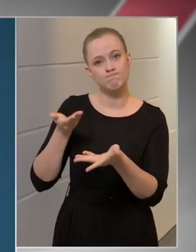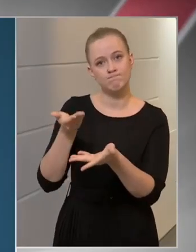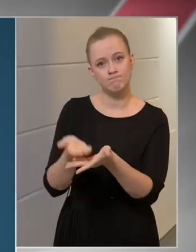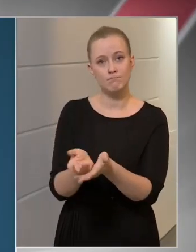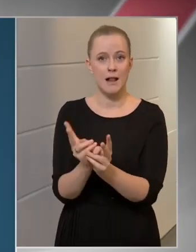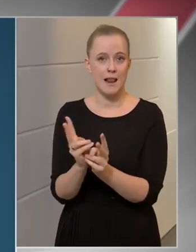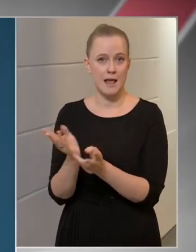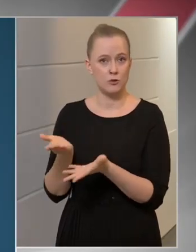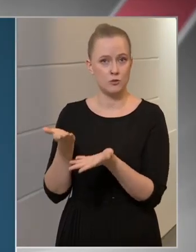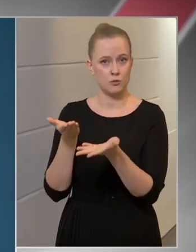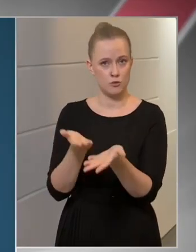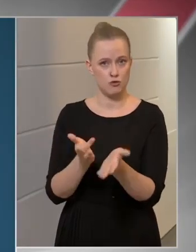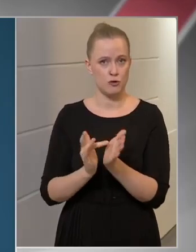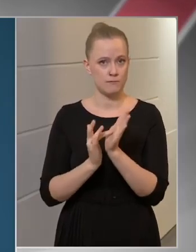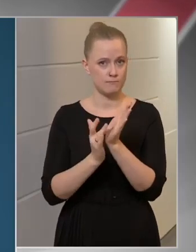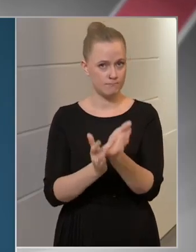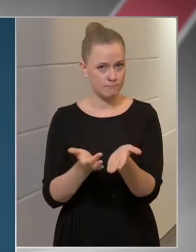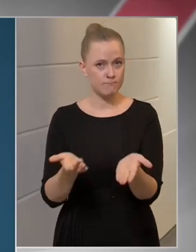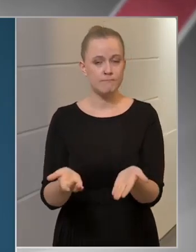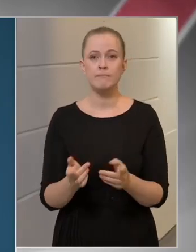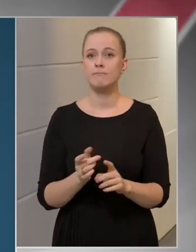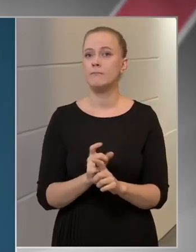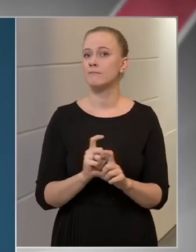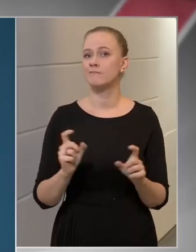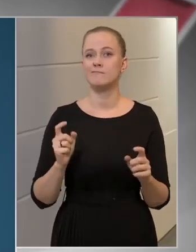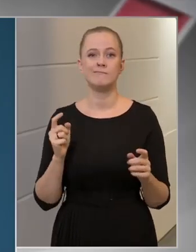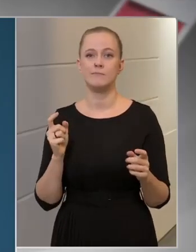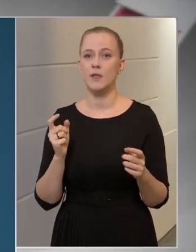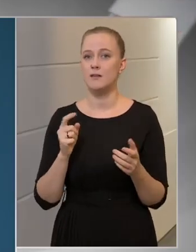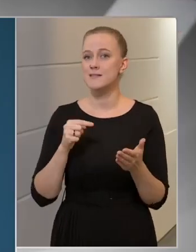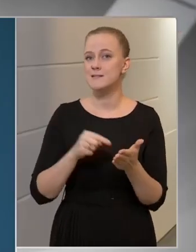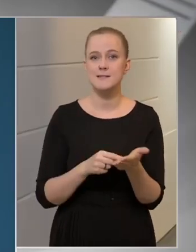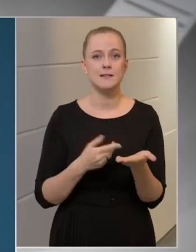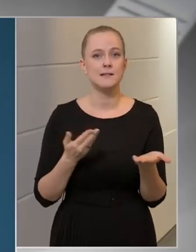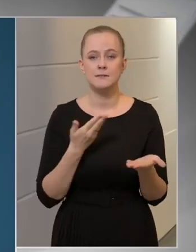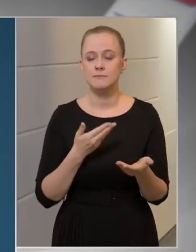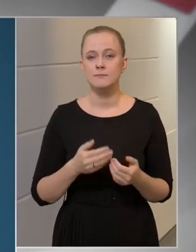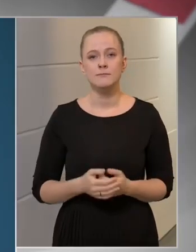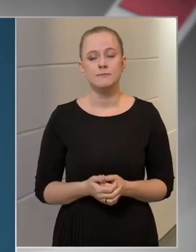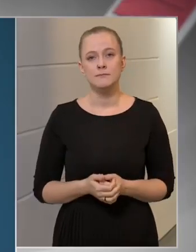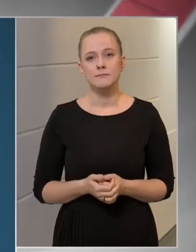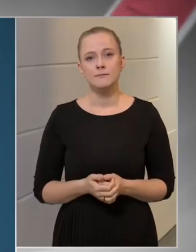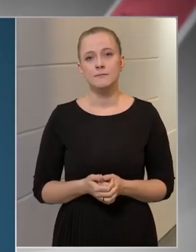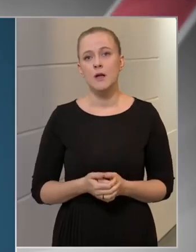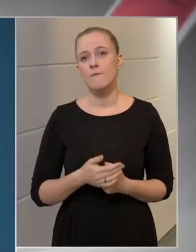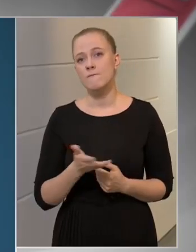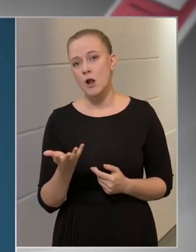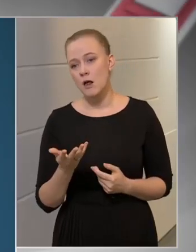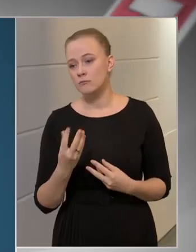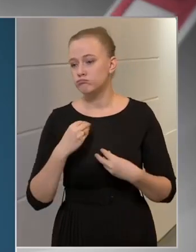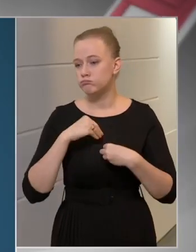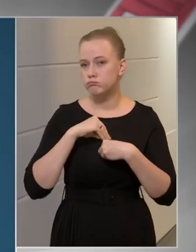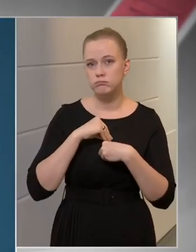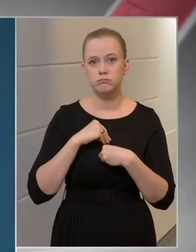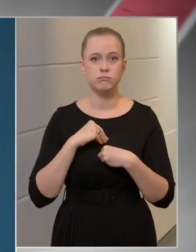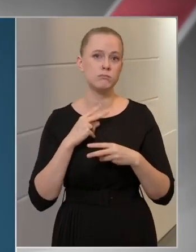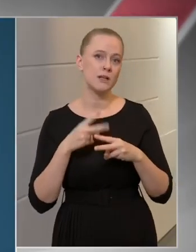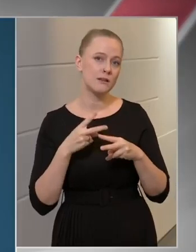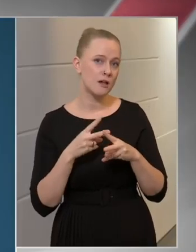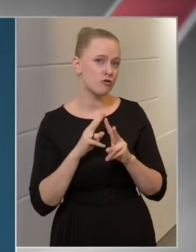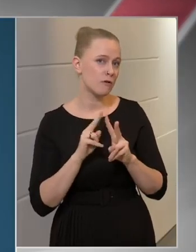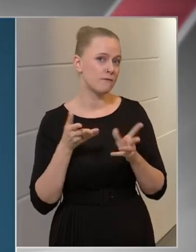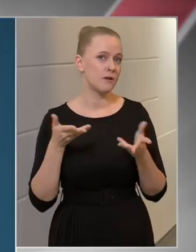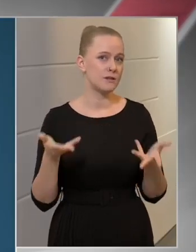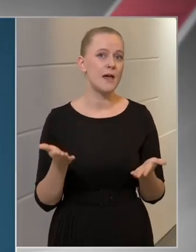egy lehetőséget annak felfedésére, hogy valaki hordozza-e a betegséget, esetleg